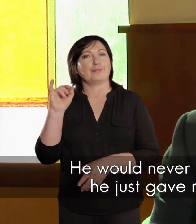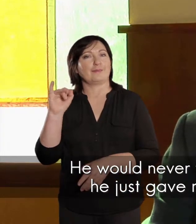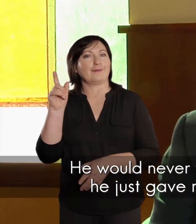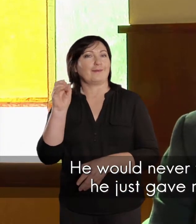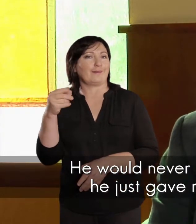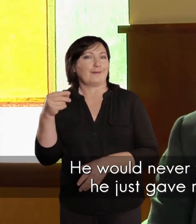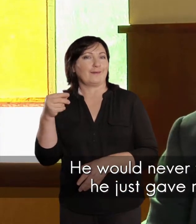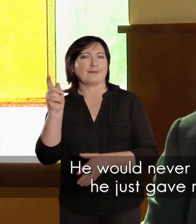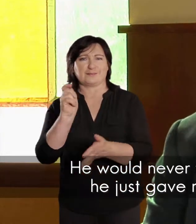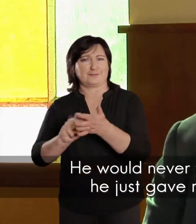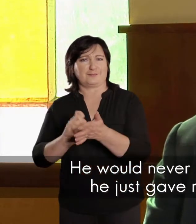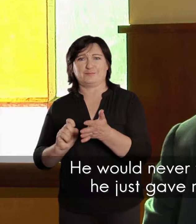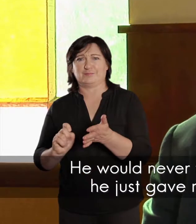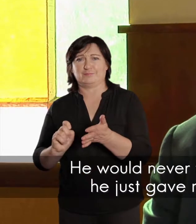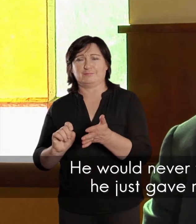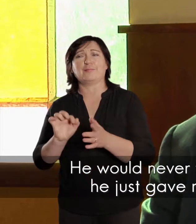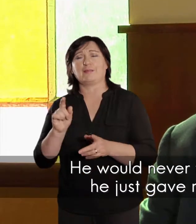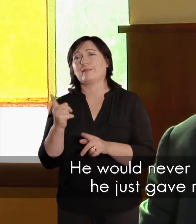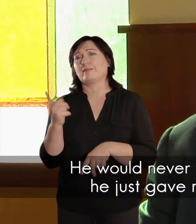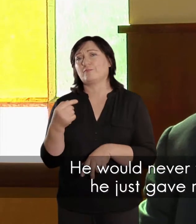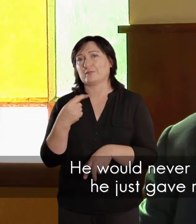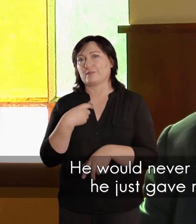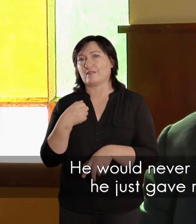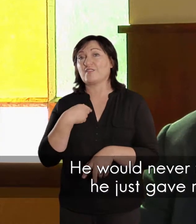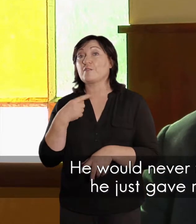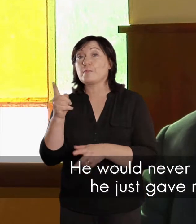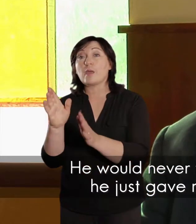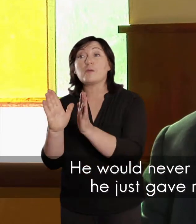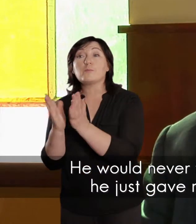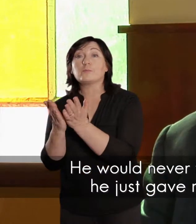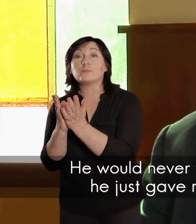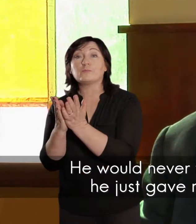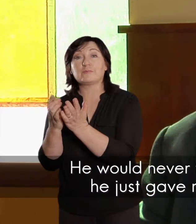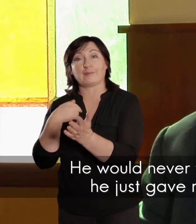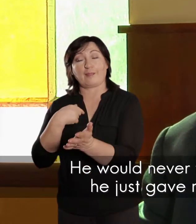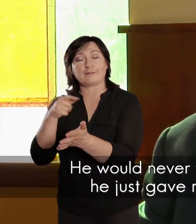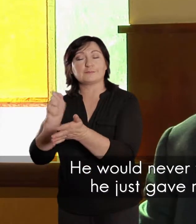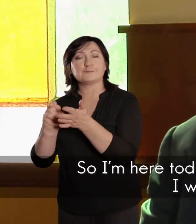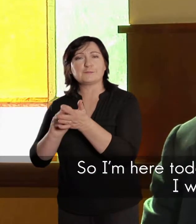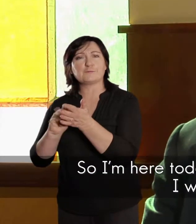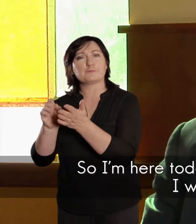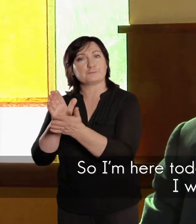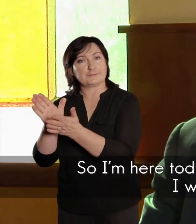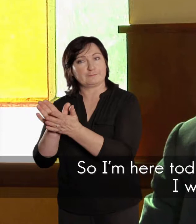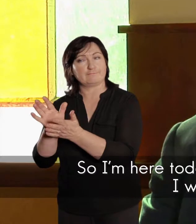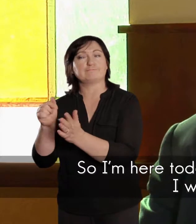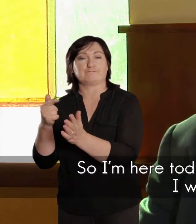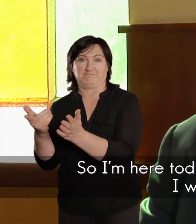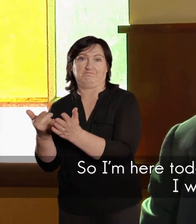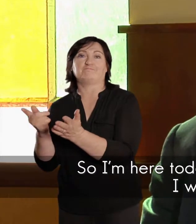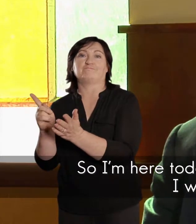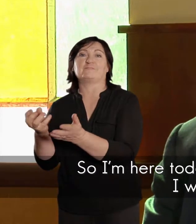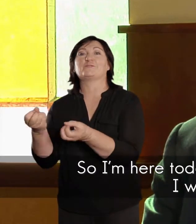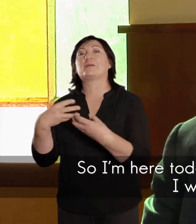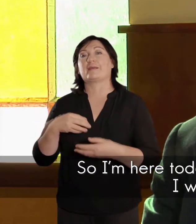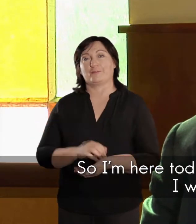skryf nie. Hy het net vir my, enig is sê, ek gaan vir jou, een van my digbundels gee. En, en vanmorgen is ek